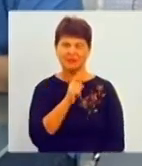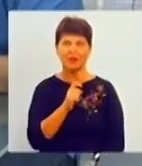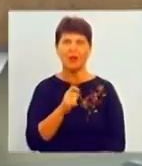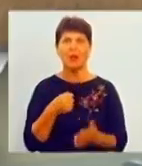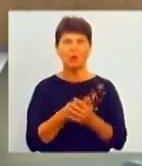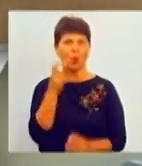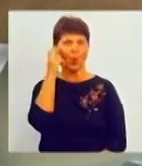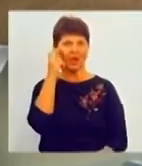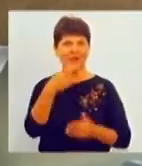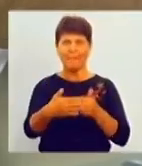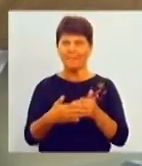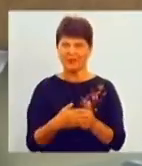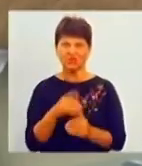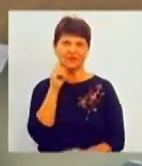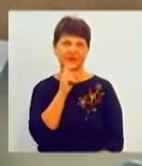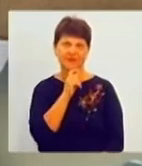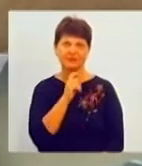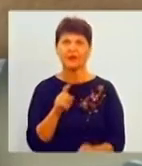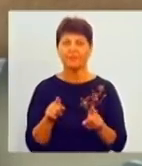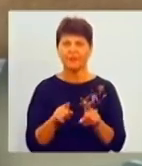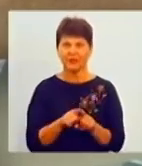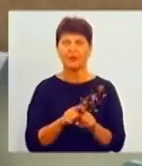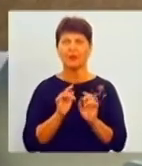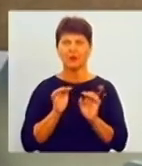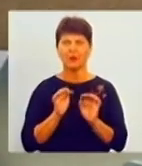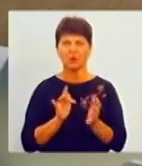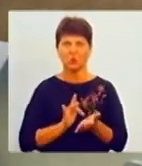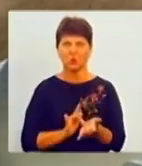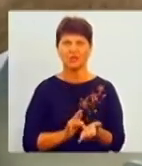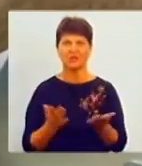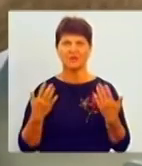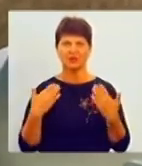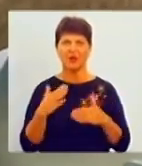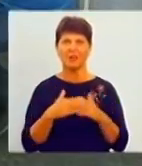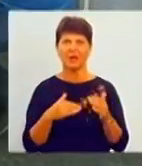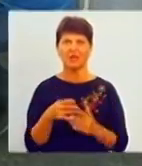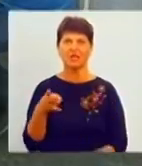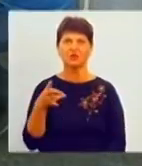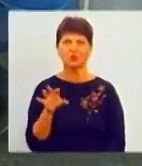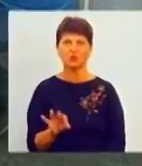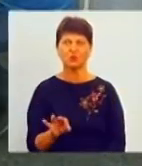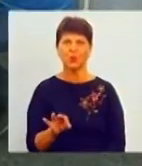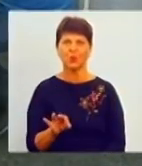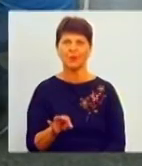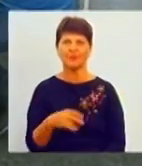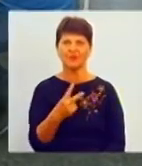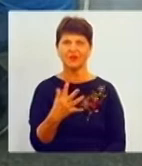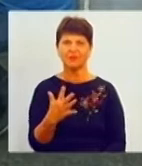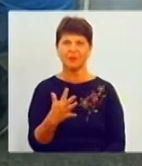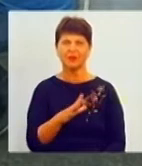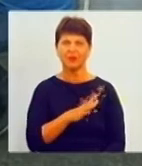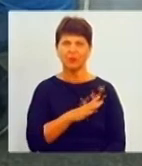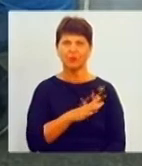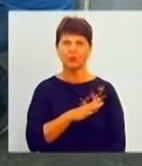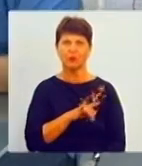ближче. І таким чином туристи відпочинуть, практично 25-го буде організований трансфер до